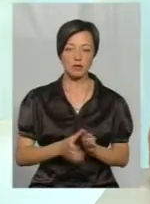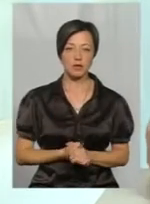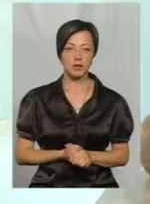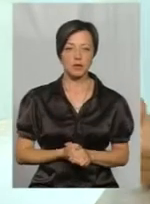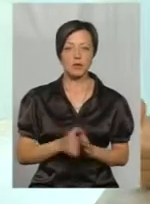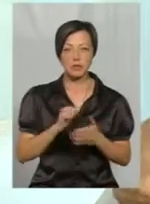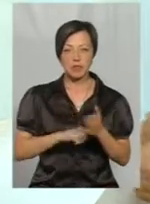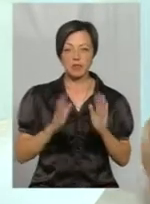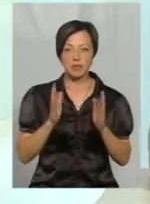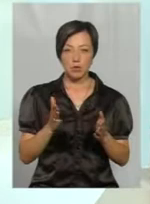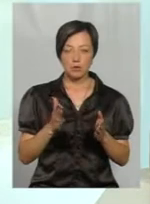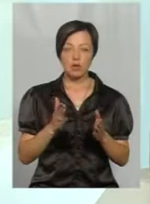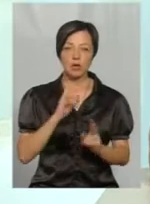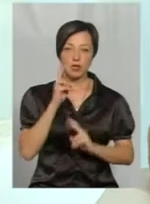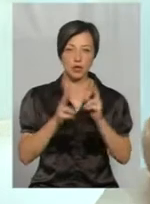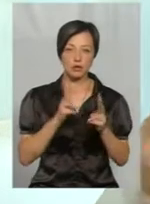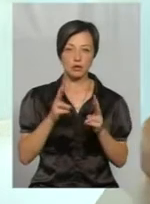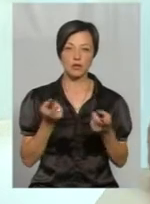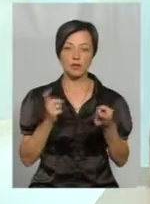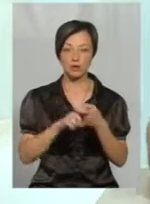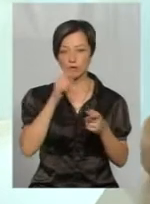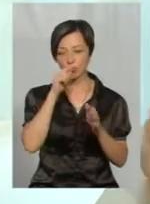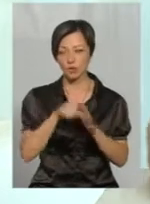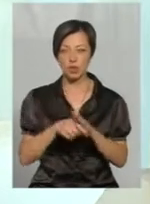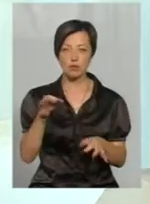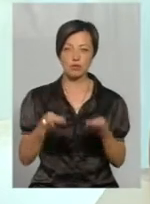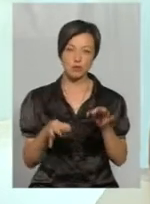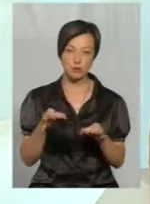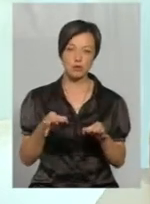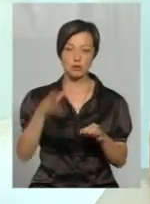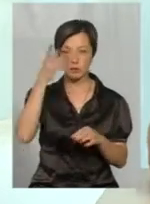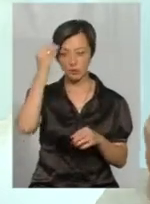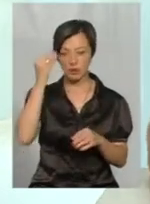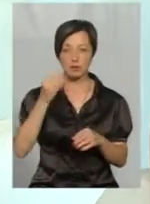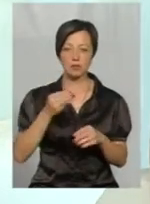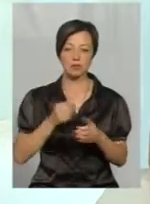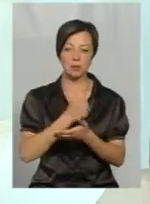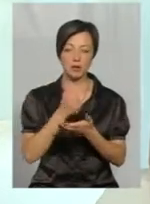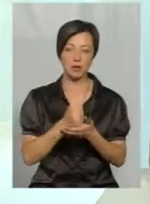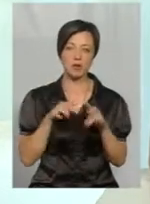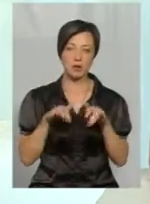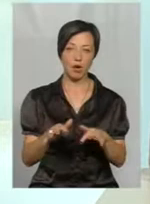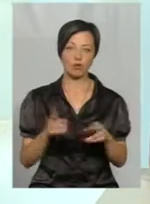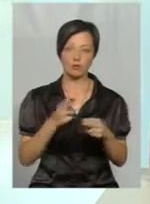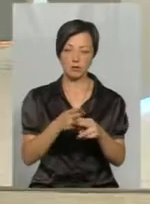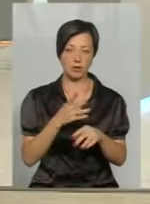Підставою буде йому, що в зв'язку з вручанням, і суд, звичайно, прийме міри, щоб